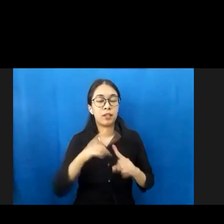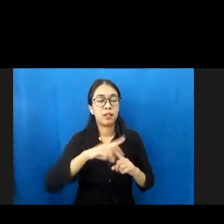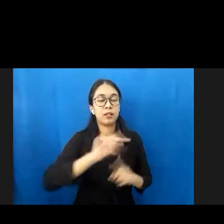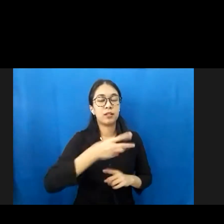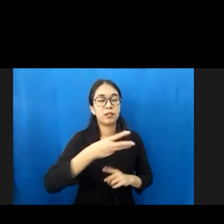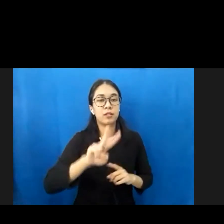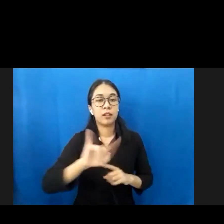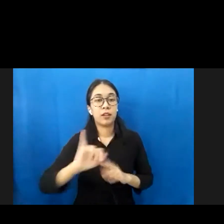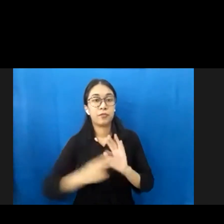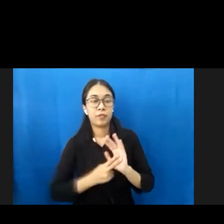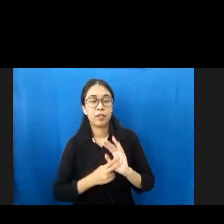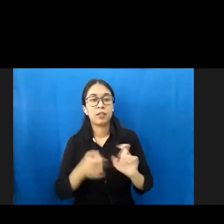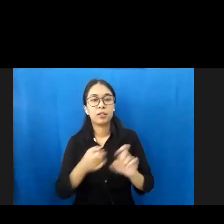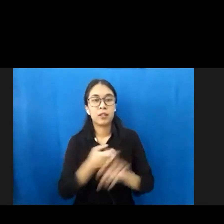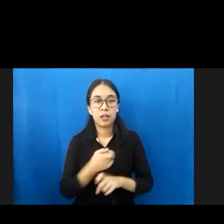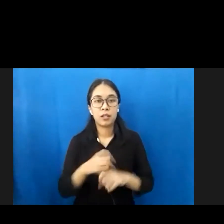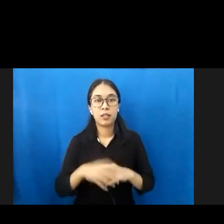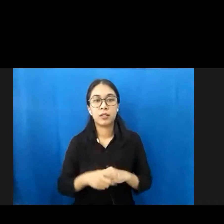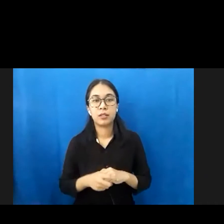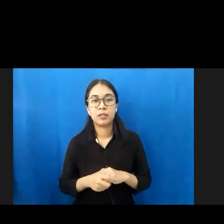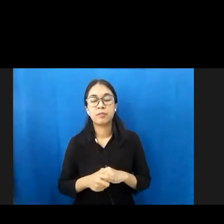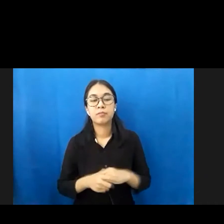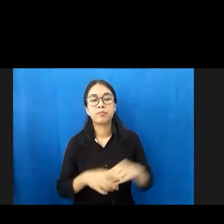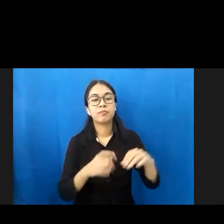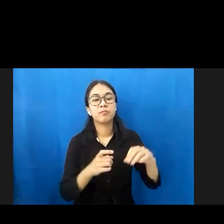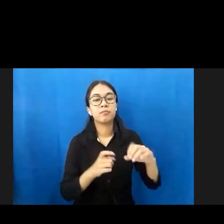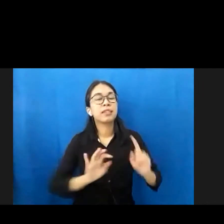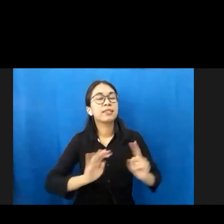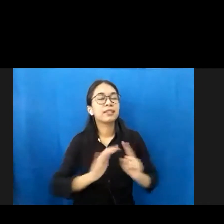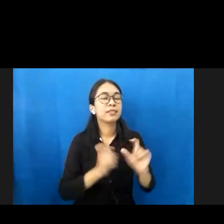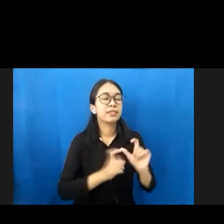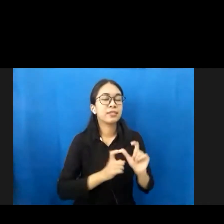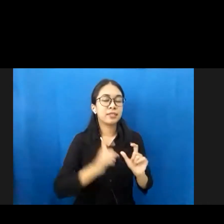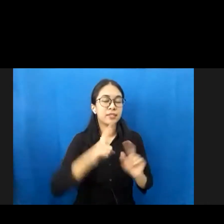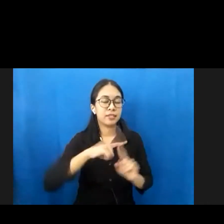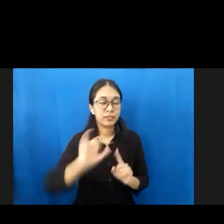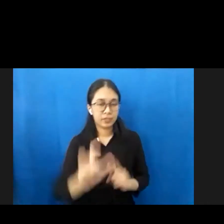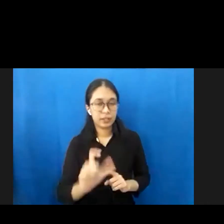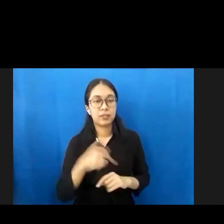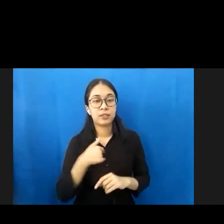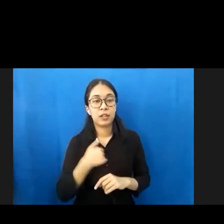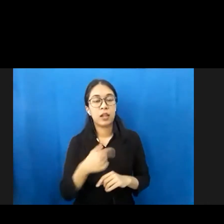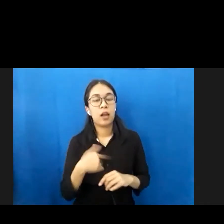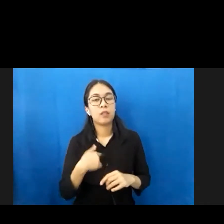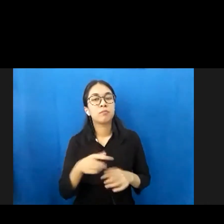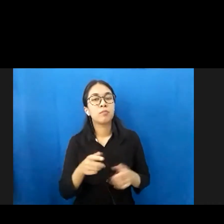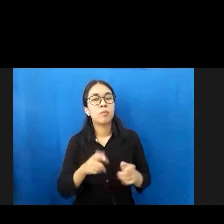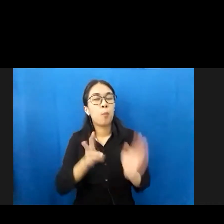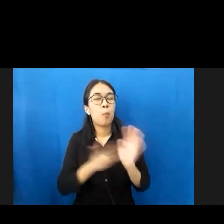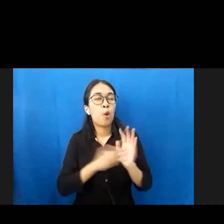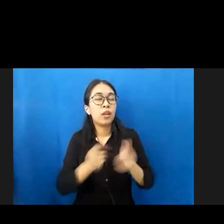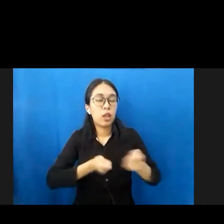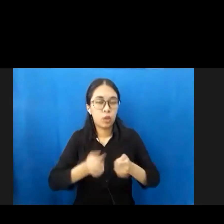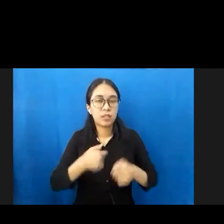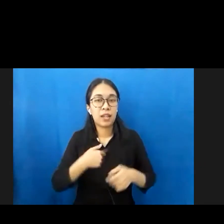Set the Children's Kewapaten Sumbabarat. acara kali ini, saya akan bertindak sebagai moderator dan mohon izin